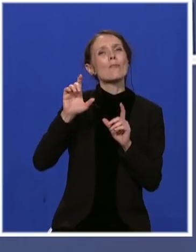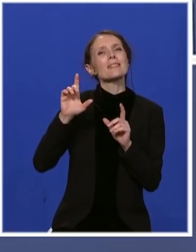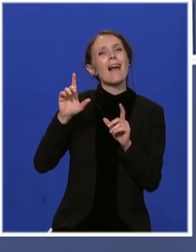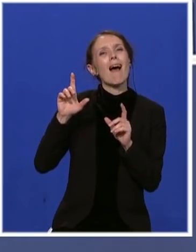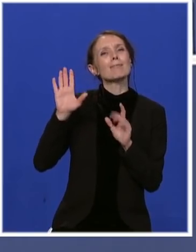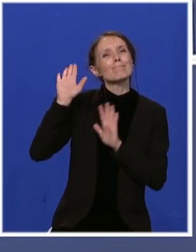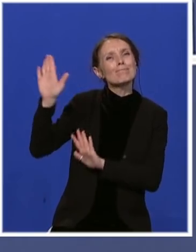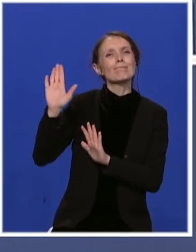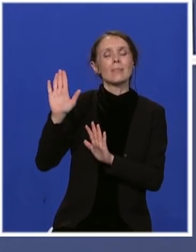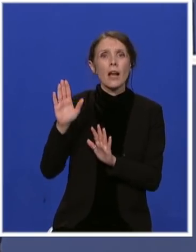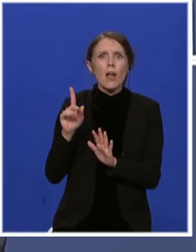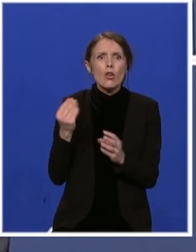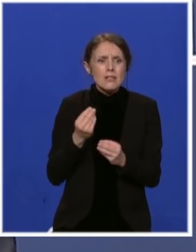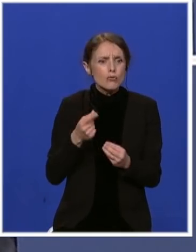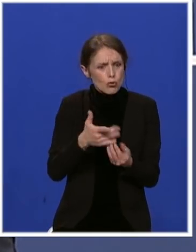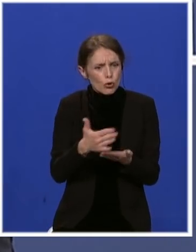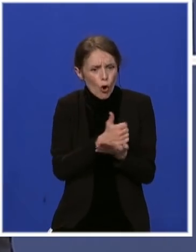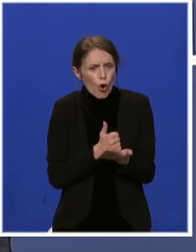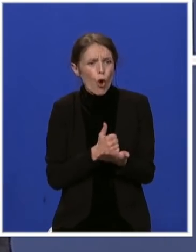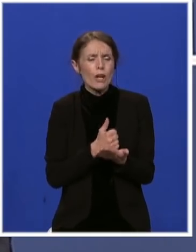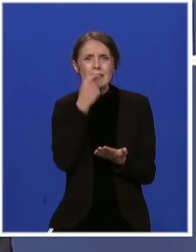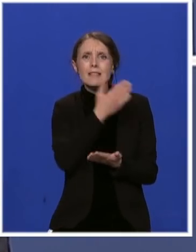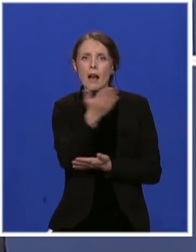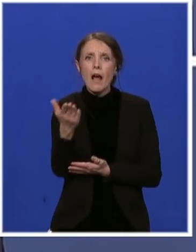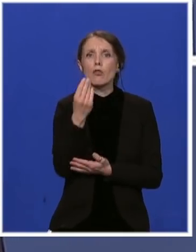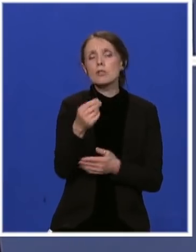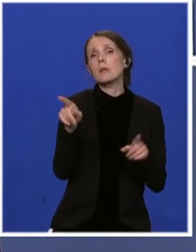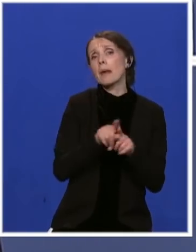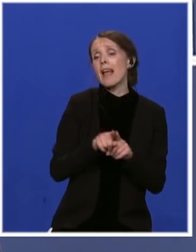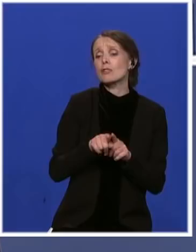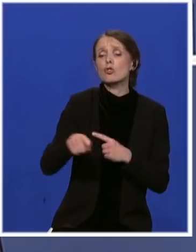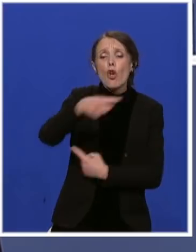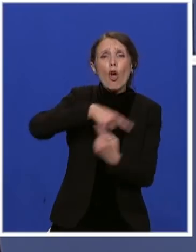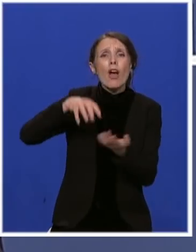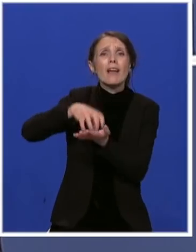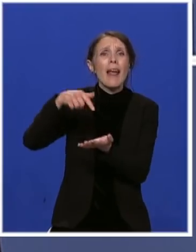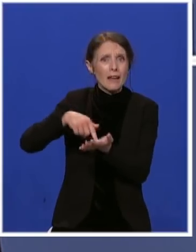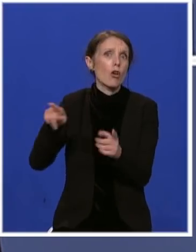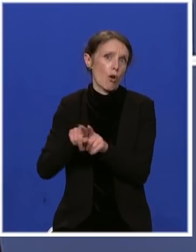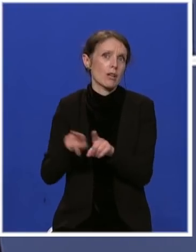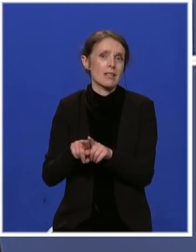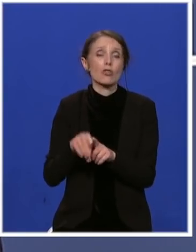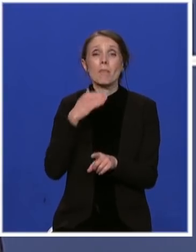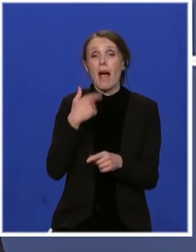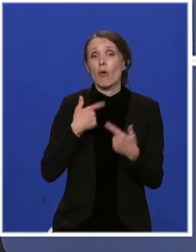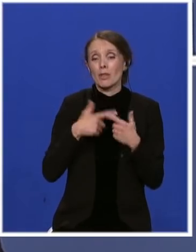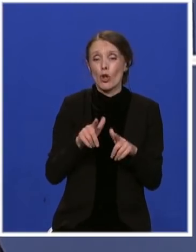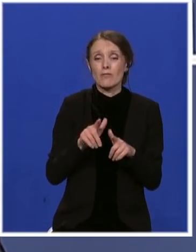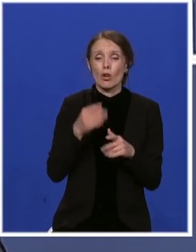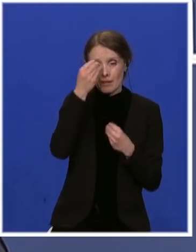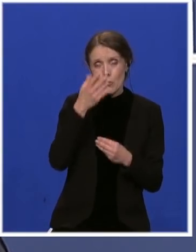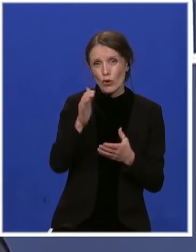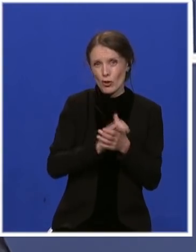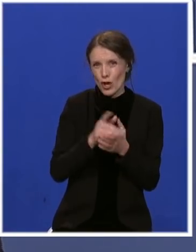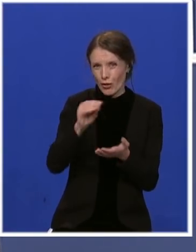zato što to donosi kore s građanima Srbije ali i svima drugim u regionu. Ako mi dozvolite, poštovani Željko, ja bih samo dve napomene dao.